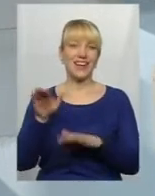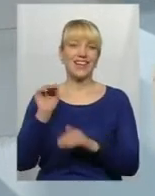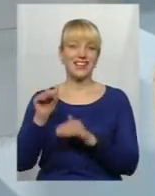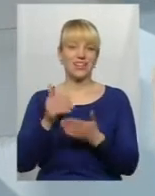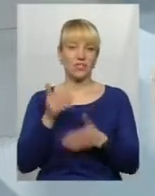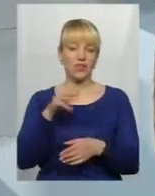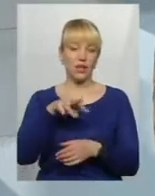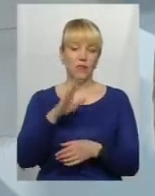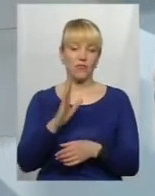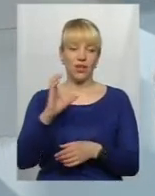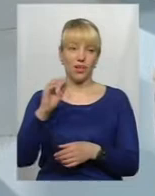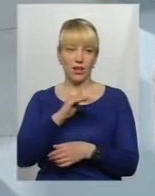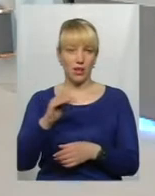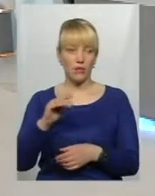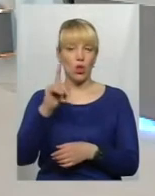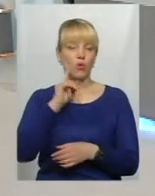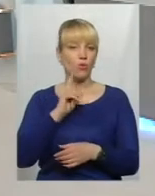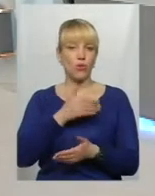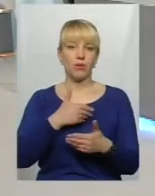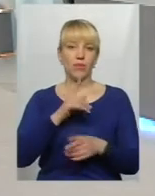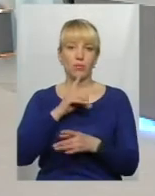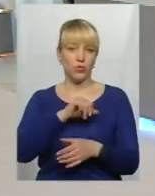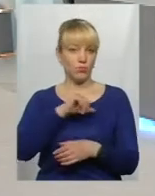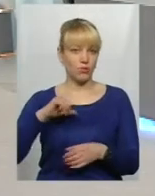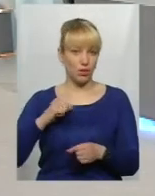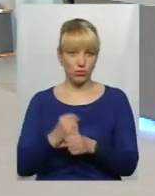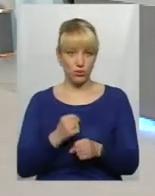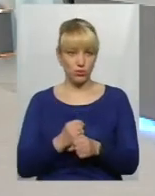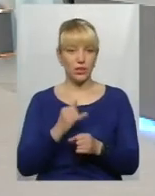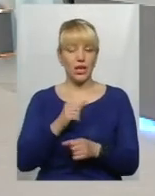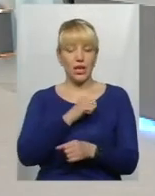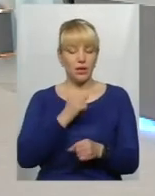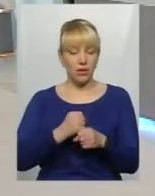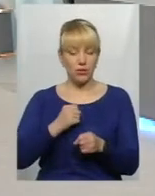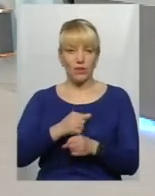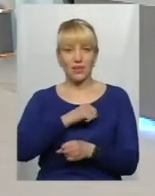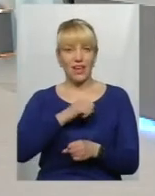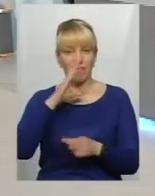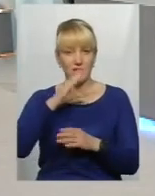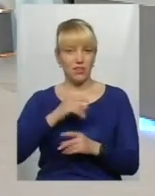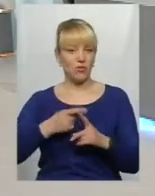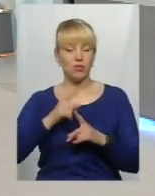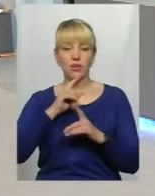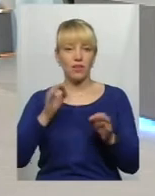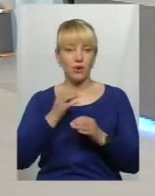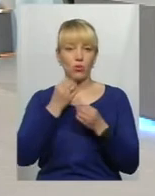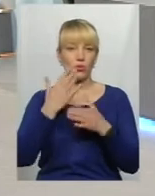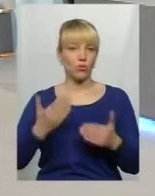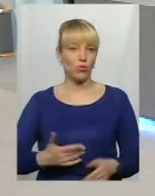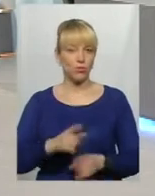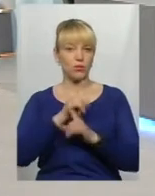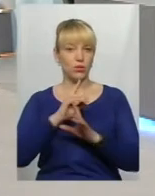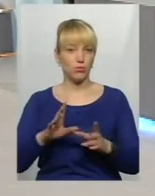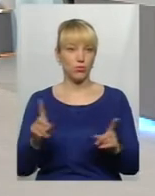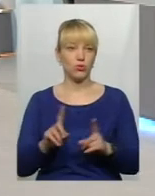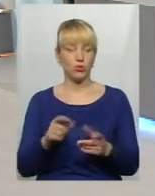поки ми не почнемо самі працювати і працювати ефективно ніякого добробуту в нашій країні не буде. Тому нам треба